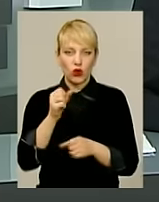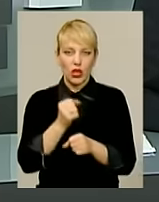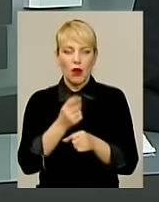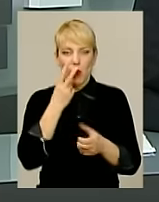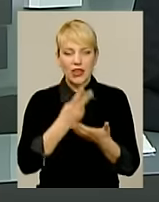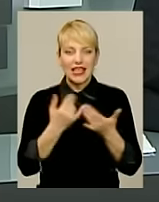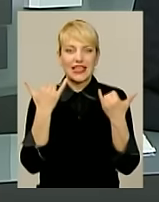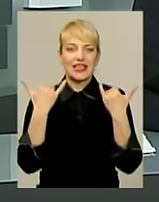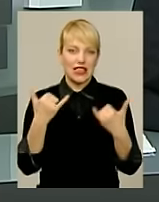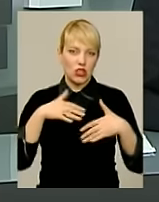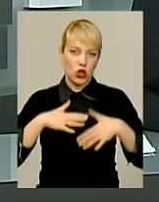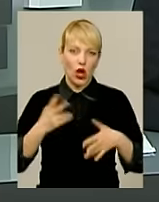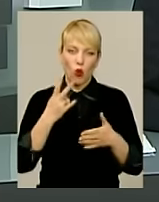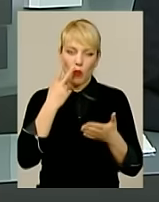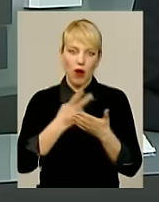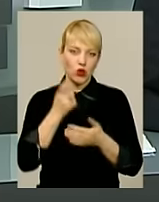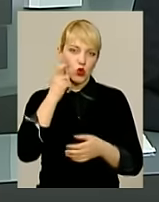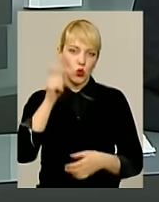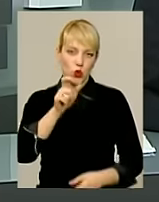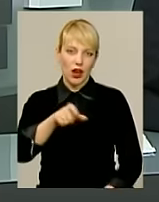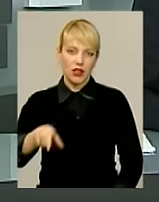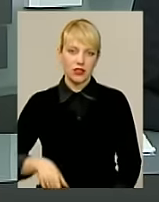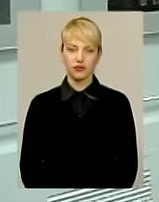Грузію, таку, якою її бачать українці.